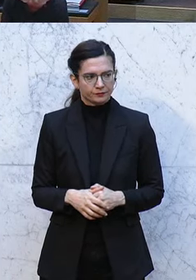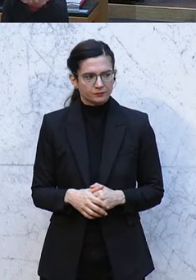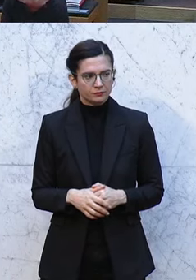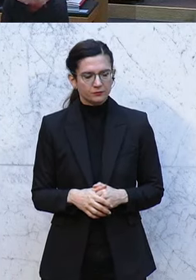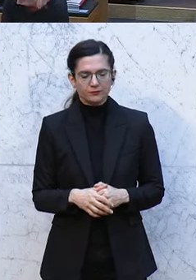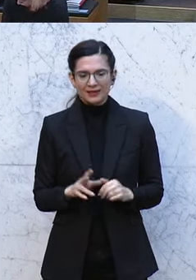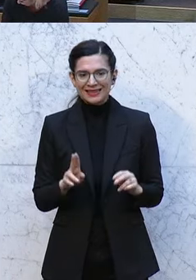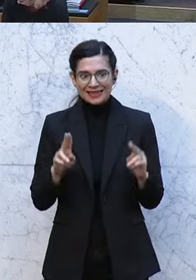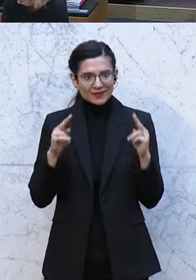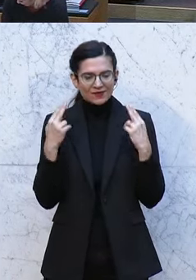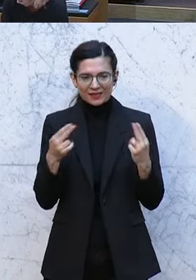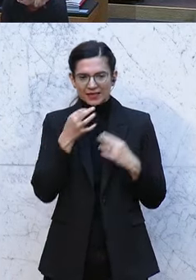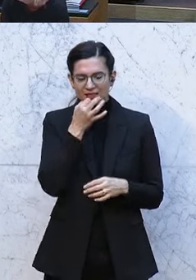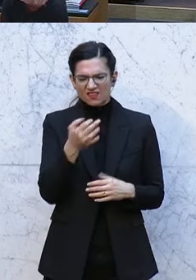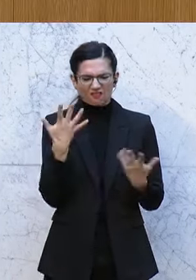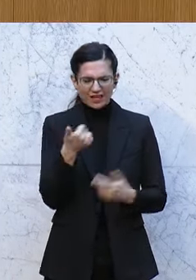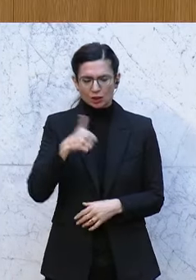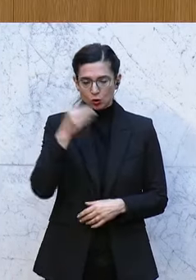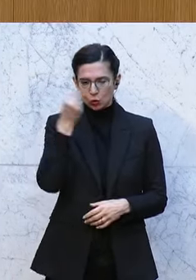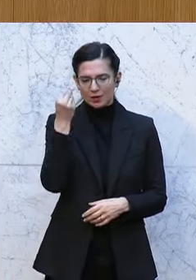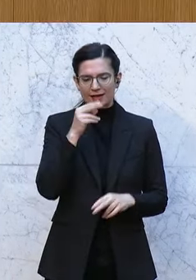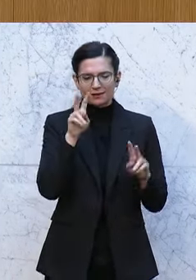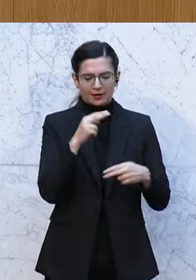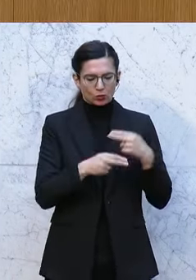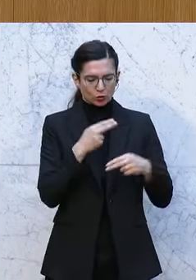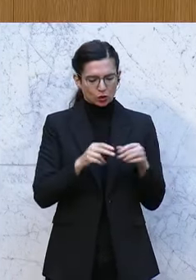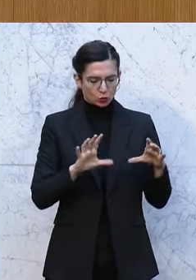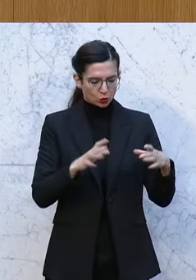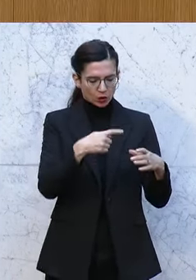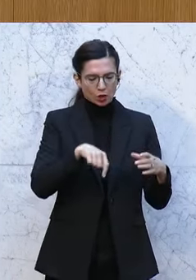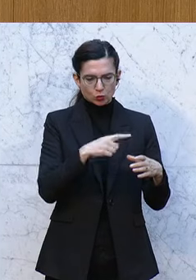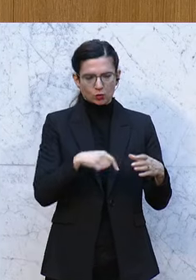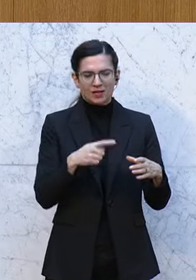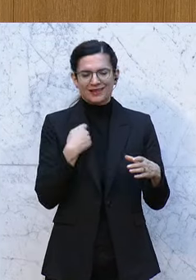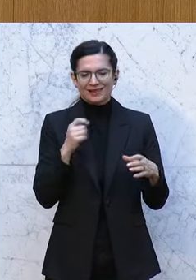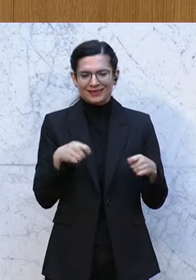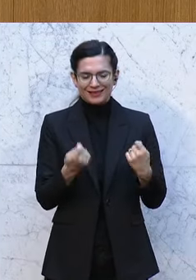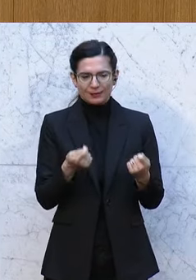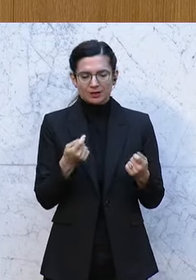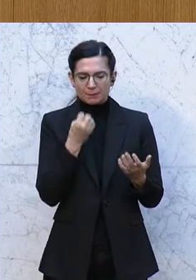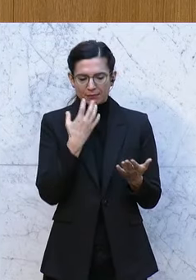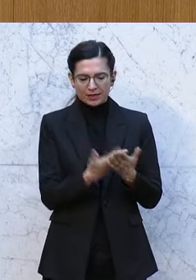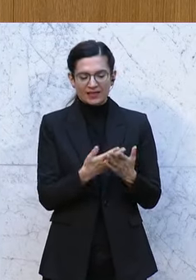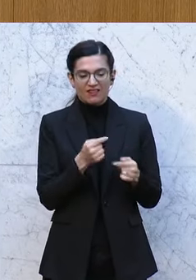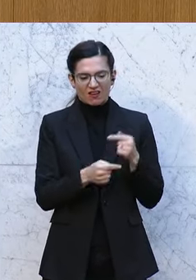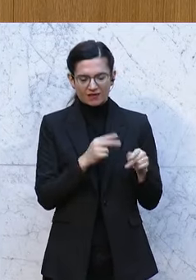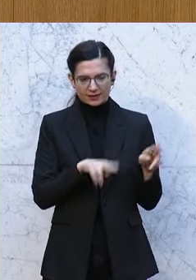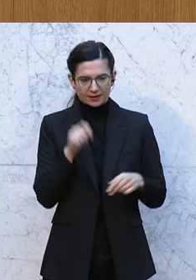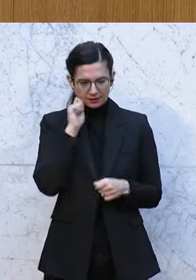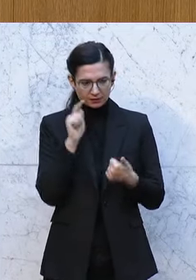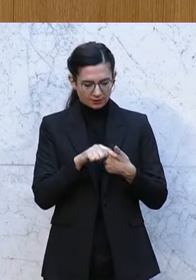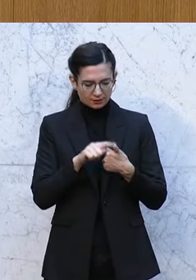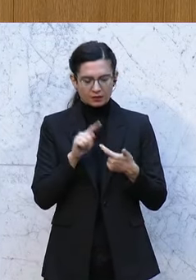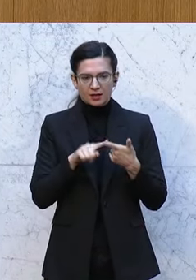Die wichtigste Frage ist, was lernen wir aus dem Untersuchungsausschuss? Es gibt ja den Bericht der Verfahrensrichterin. Es gibt